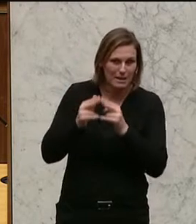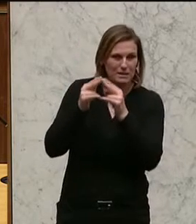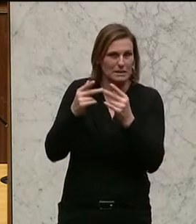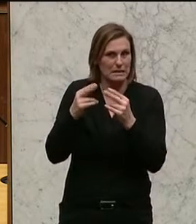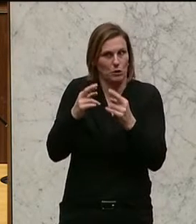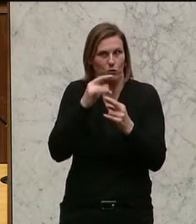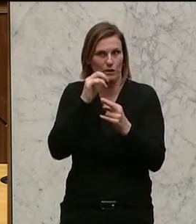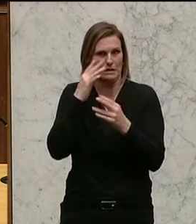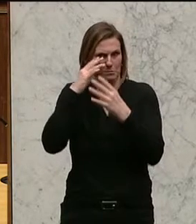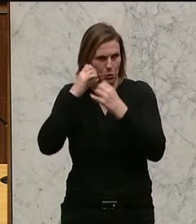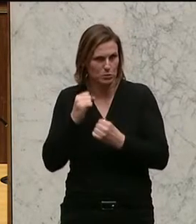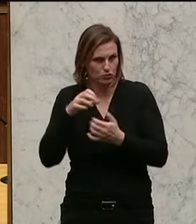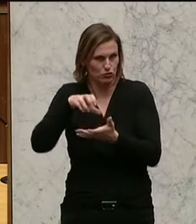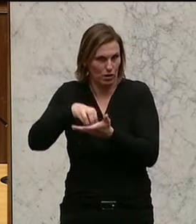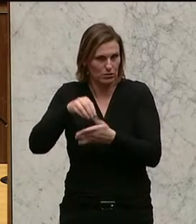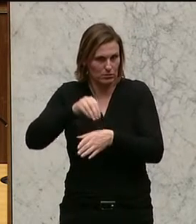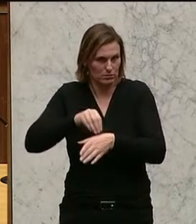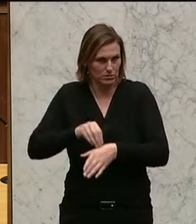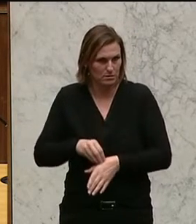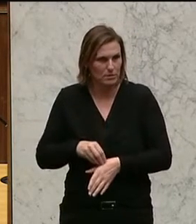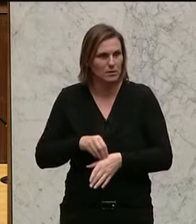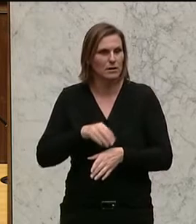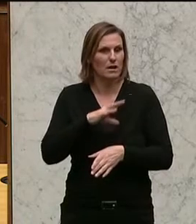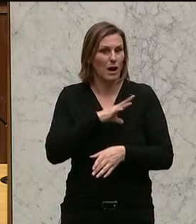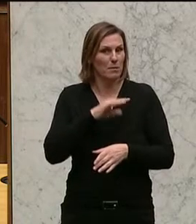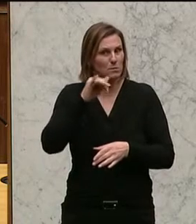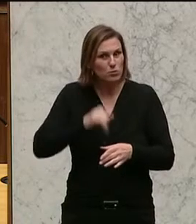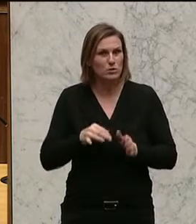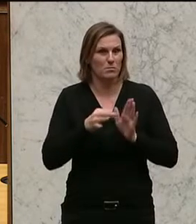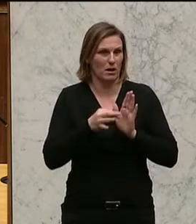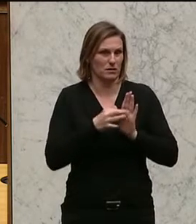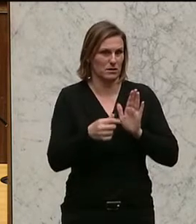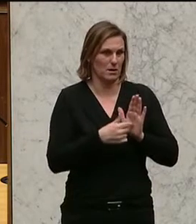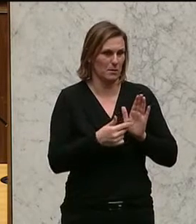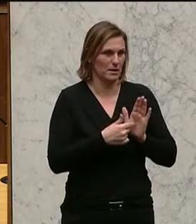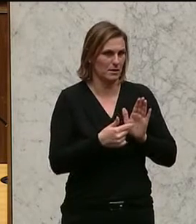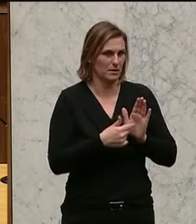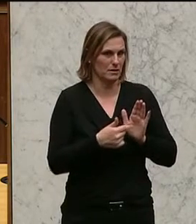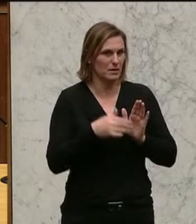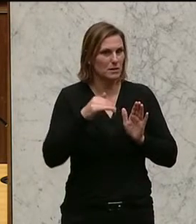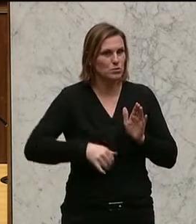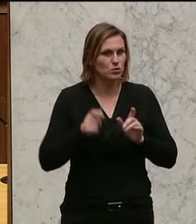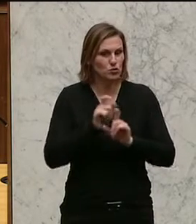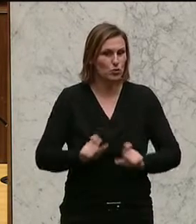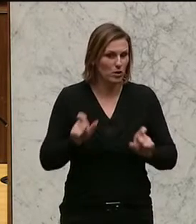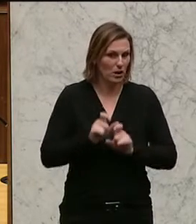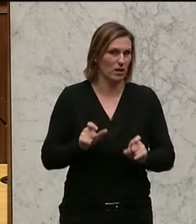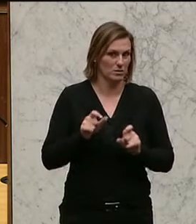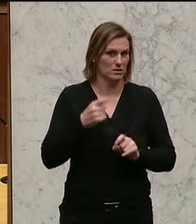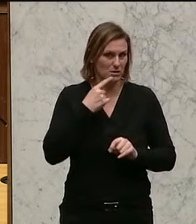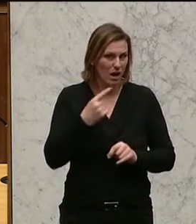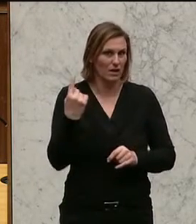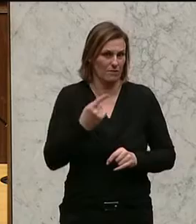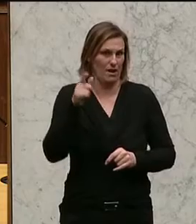sind mir nicht böse, diese erwähnten Städte, dann muss ich hier Maßnahmen verlangen. Und dann muss ich die Schuldigen nennen. Und die Schuldigen